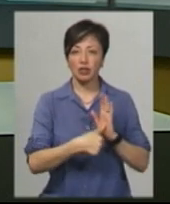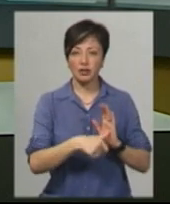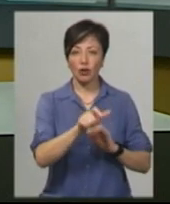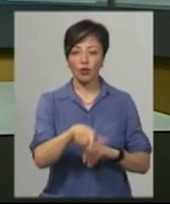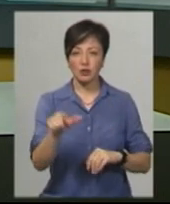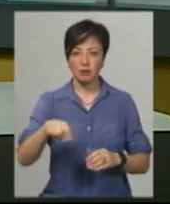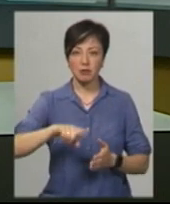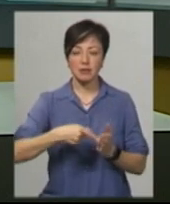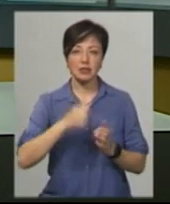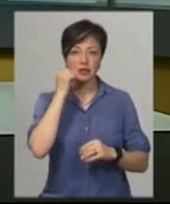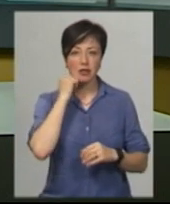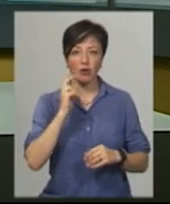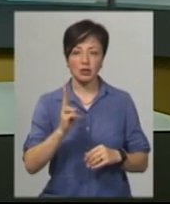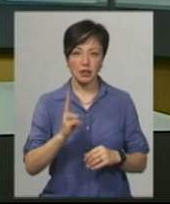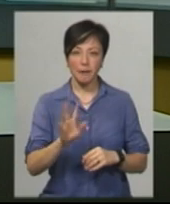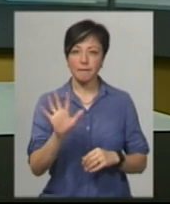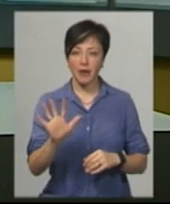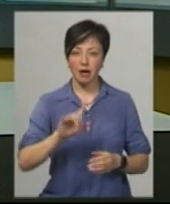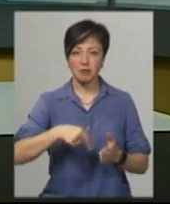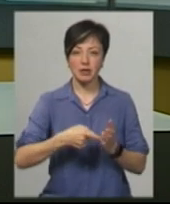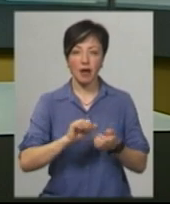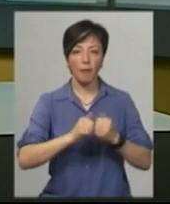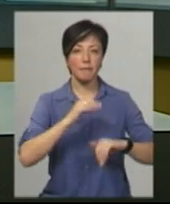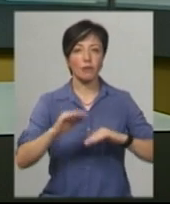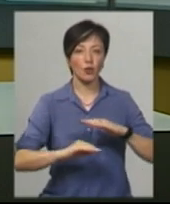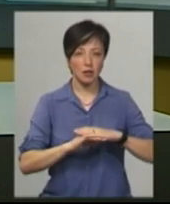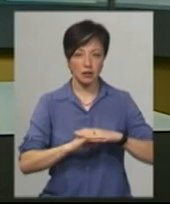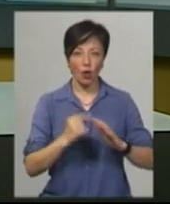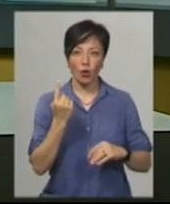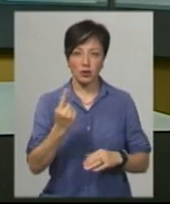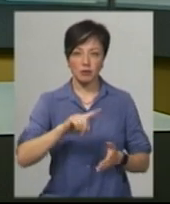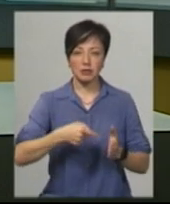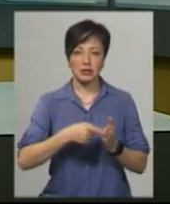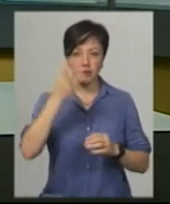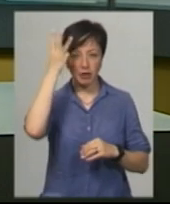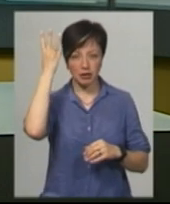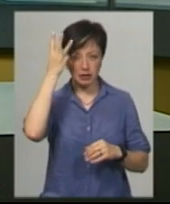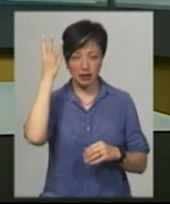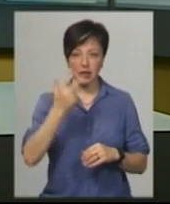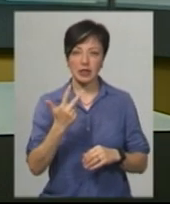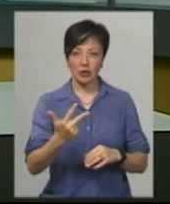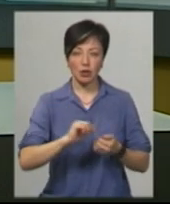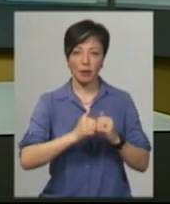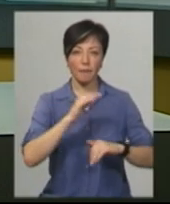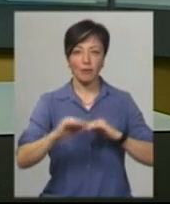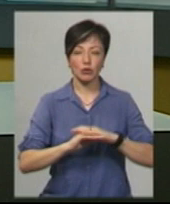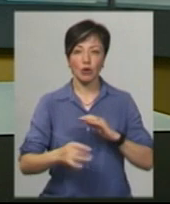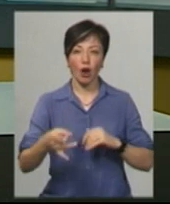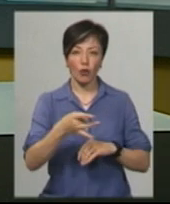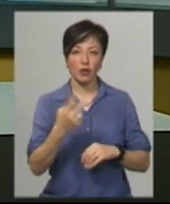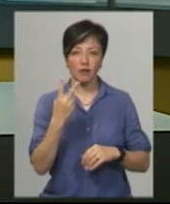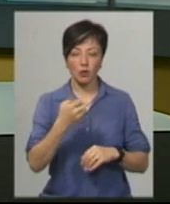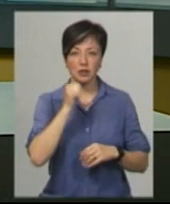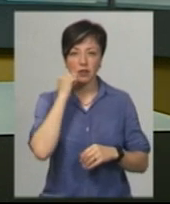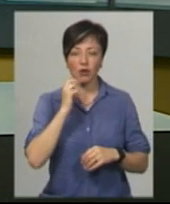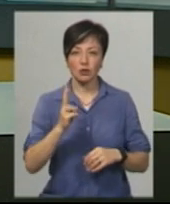осіб з міста Старокостянтинів, п'ять з міста Кам'янець-Подільський, один з міста Хмельницький, троє з Кам'янець-Подільського району, двоє